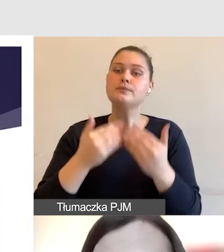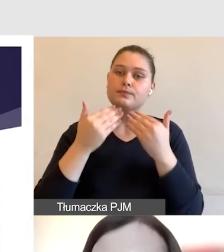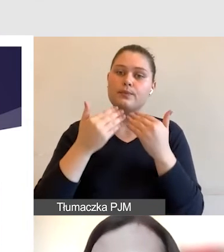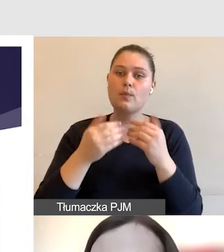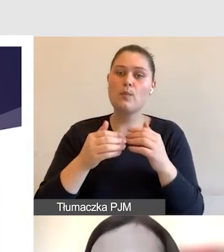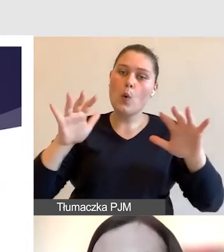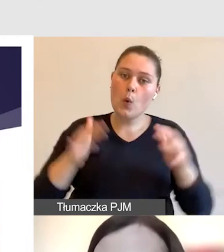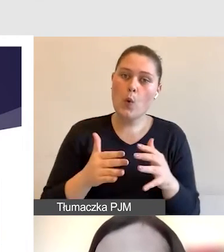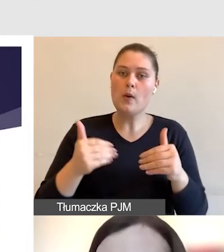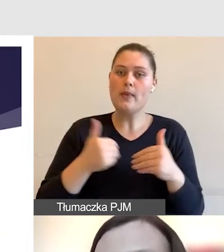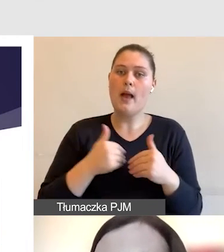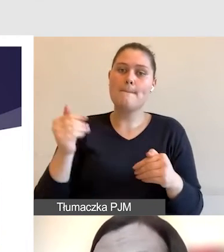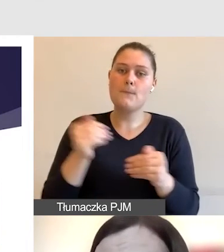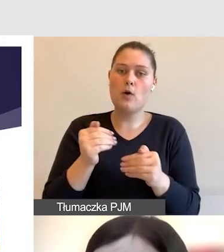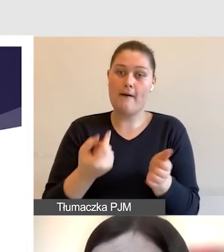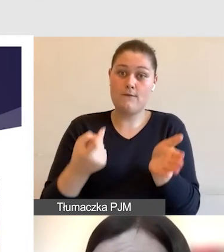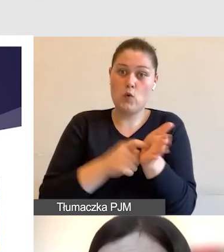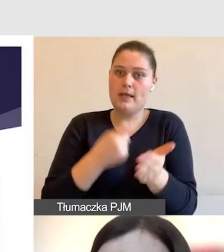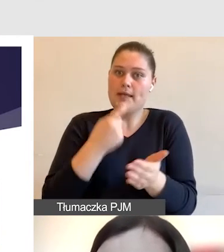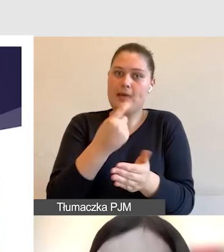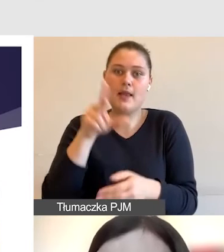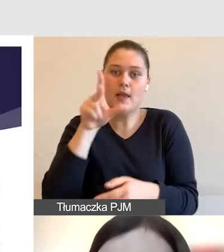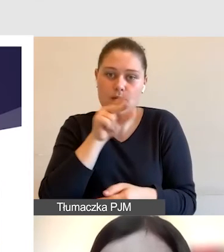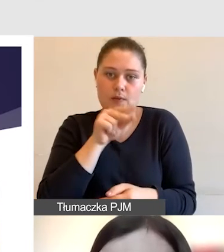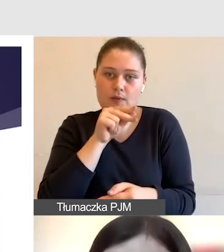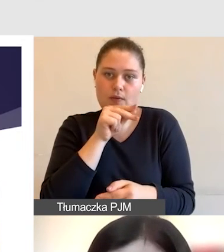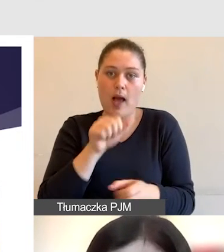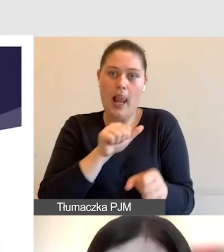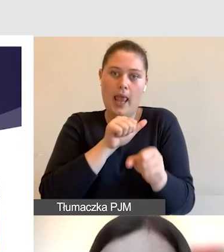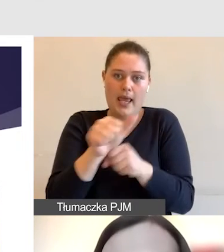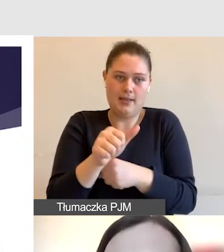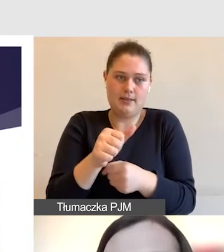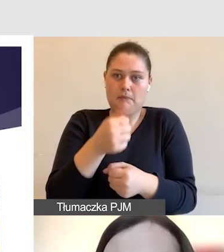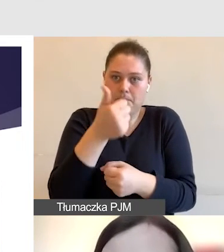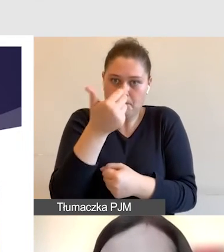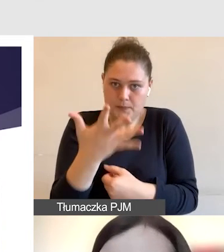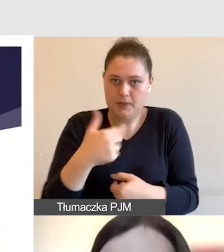sposób jesteśmy w stanie dodać audiodeskrypcję, jeśli ona byłaby potrzebna.